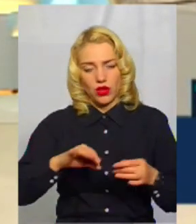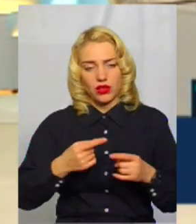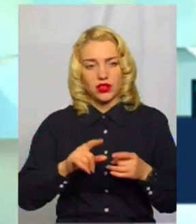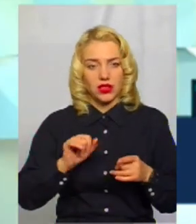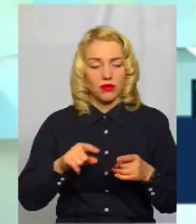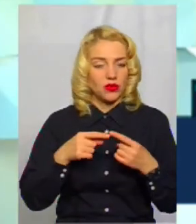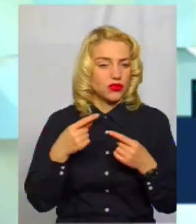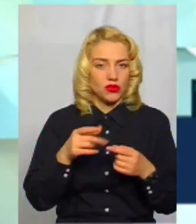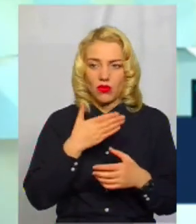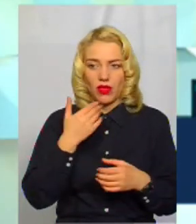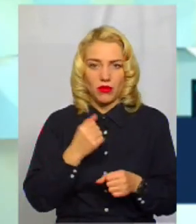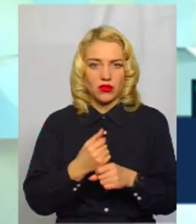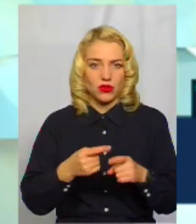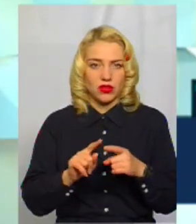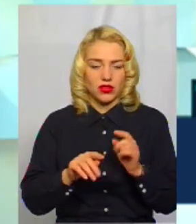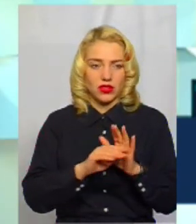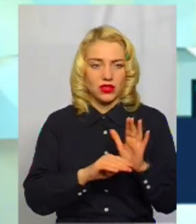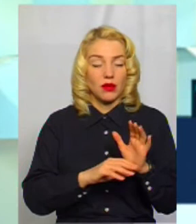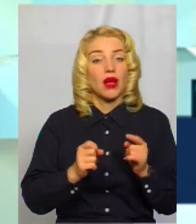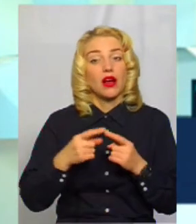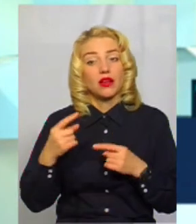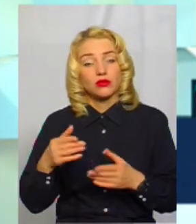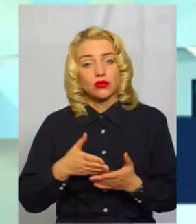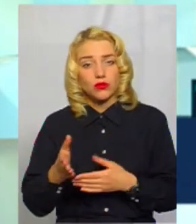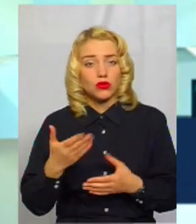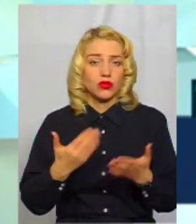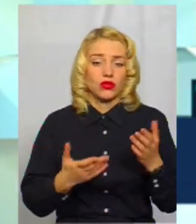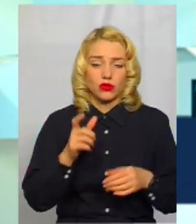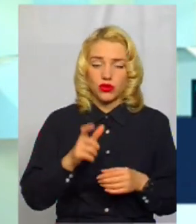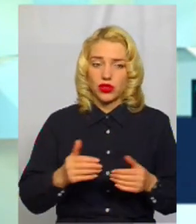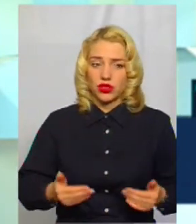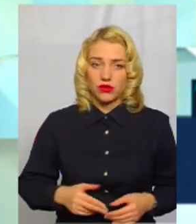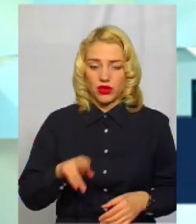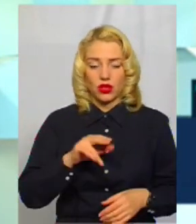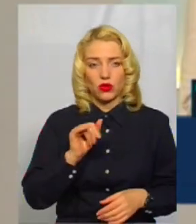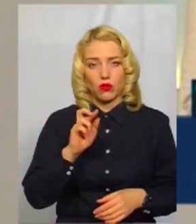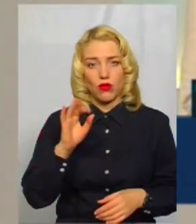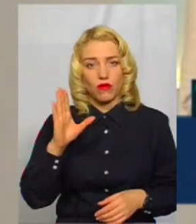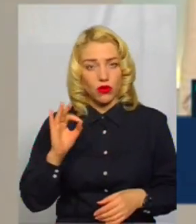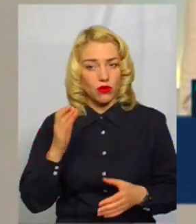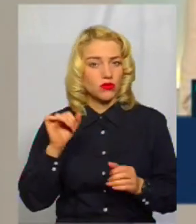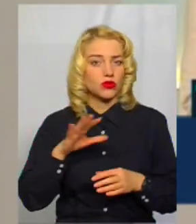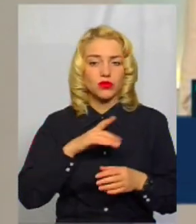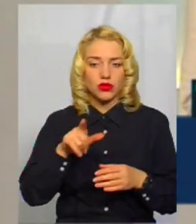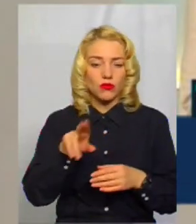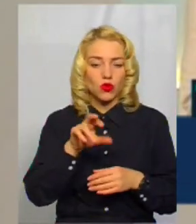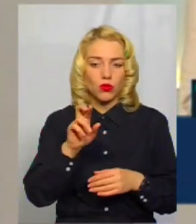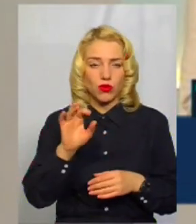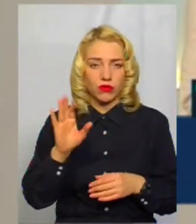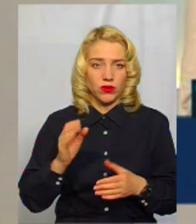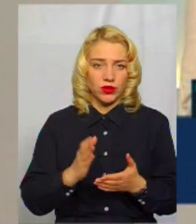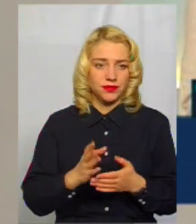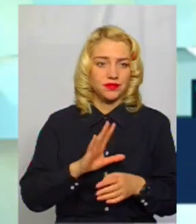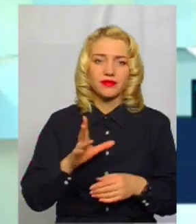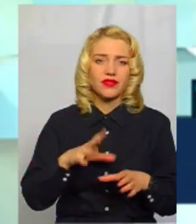Інакше не працює ця система. І з другого боку, якщо людина живе в Дубове, я кажу, дивіться, будь ласка, в Дубове є така. Ну, не всі